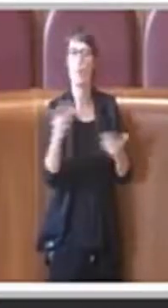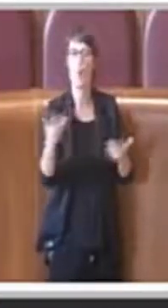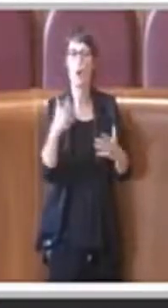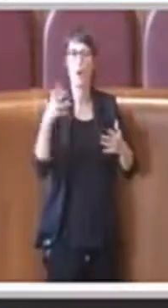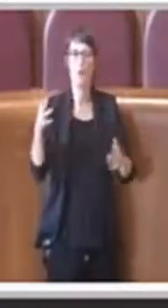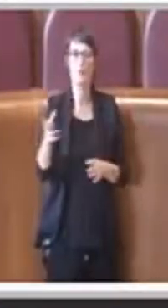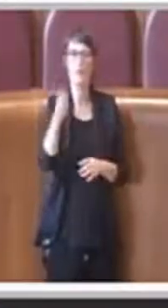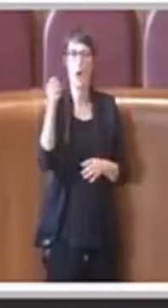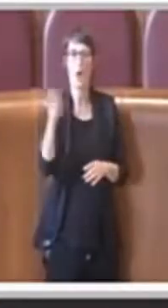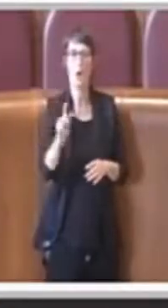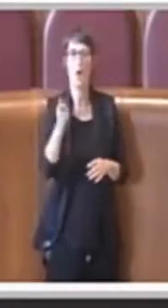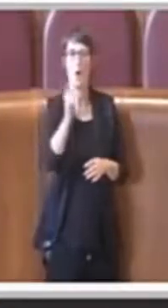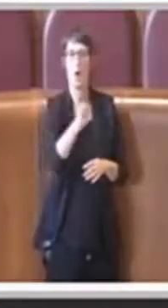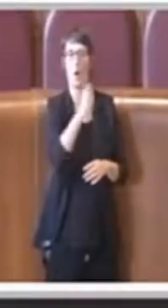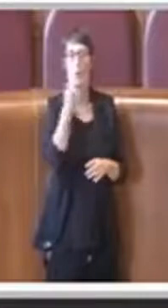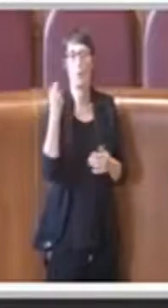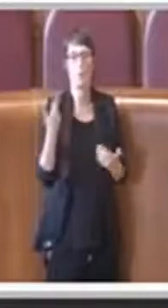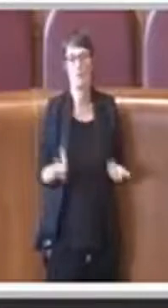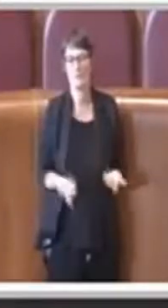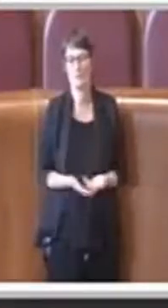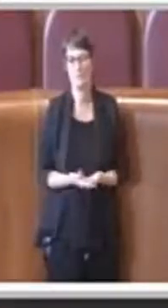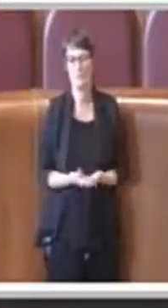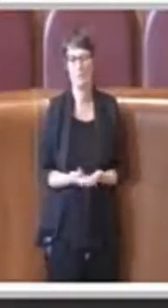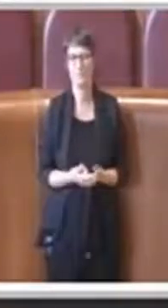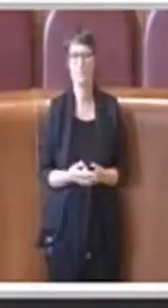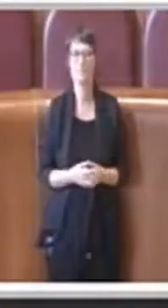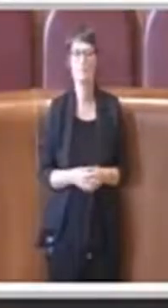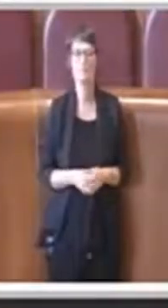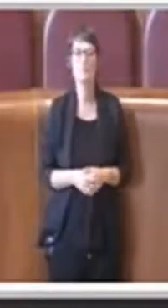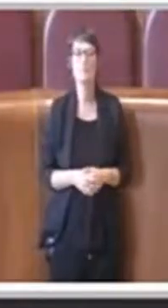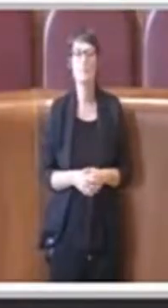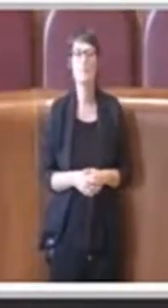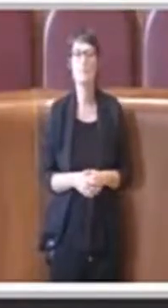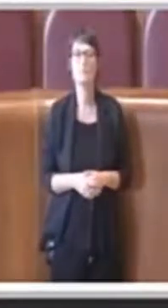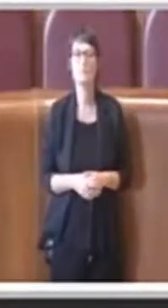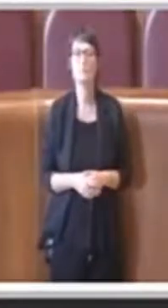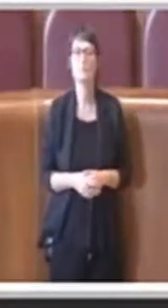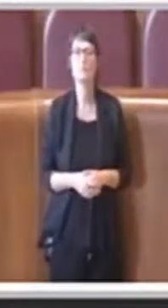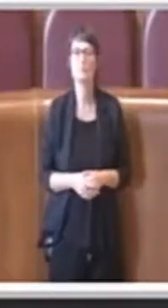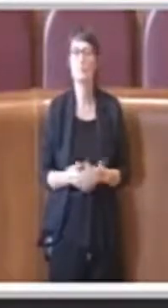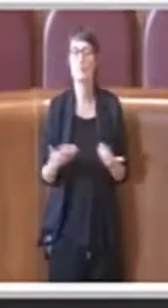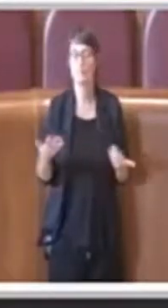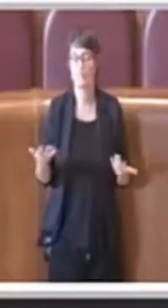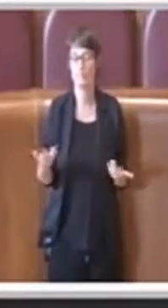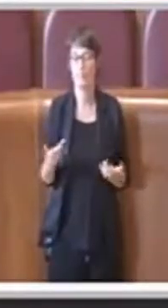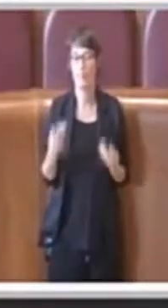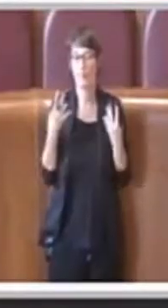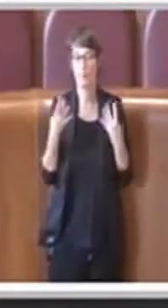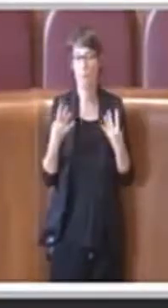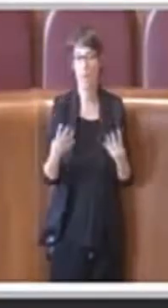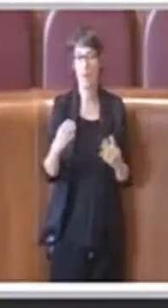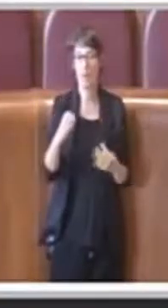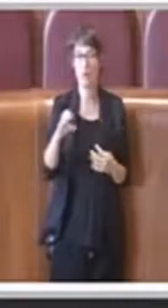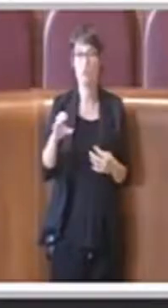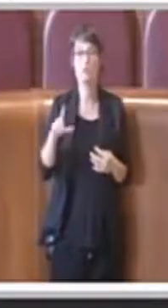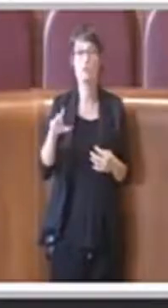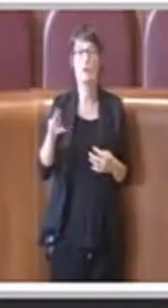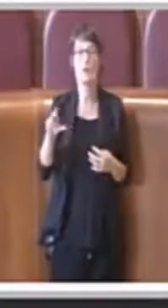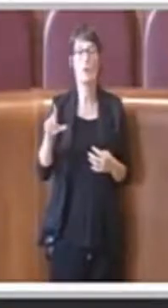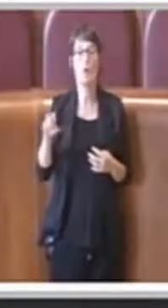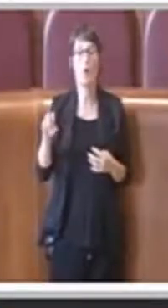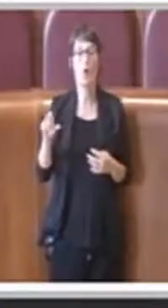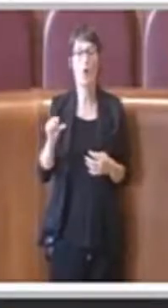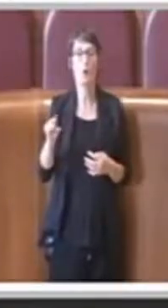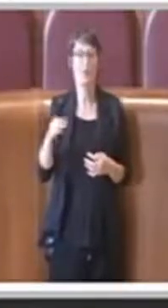modo sano di procedere al dibattito politico, infatti il parco della cellulosa è stato oggetto non di una commissione